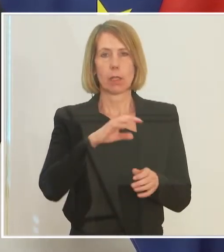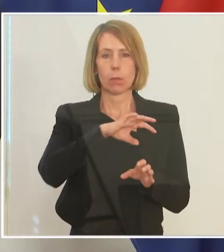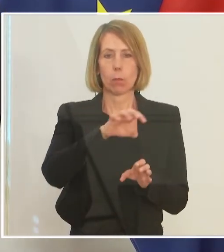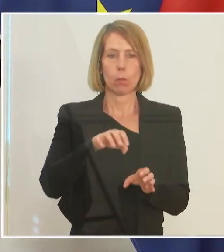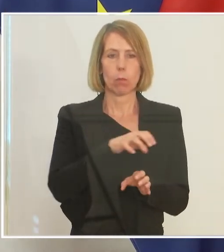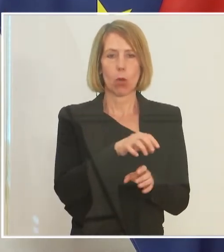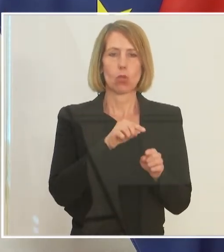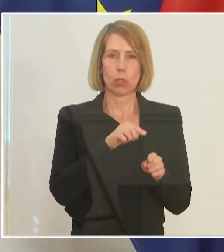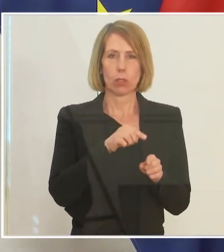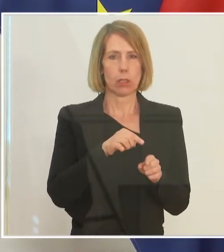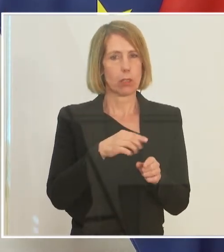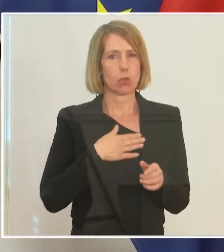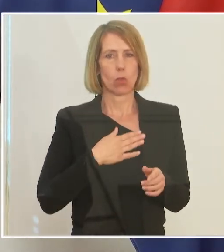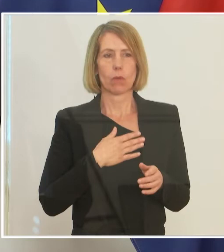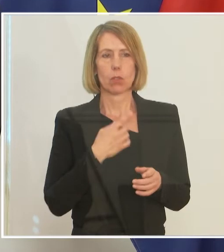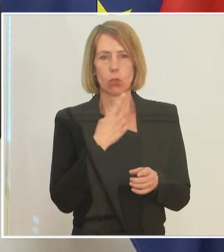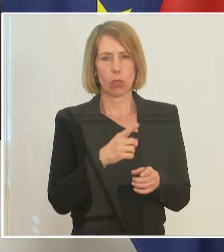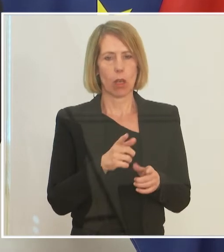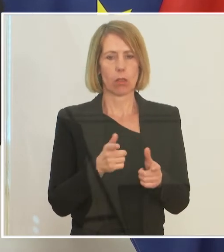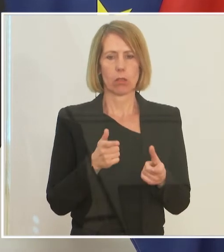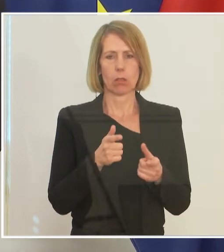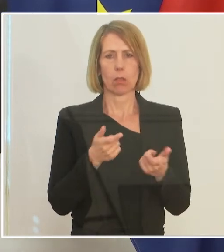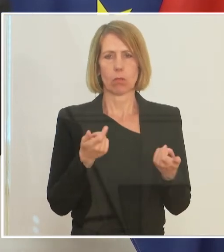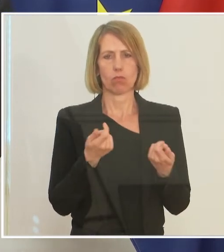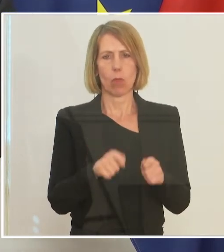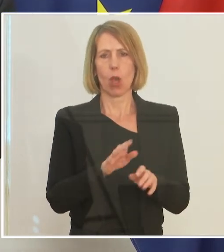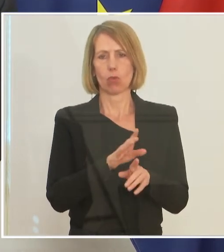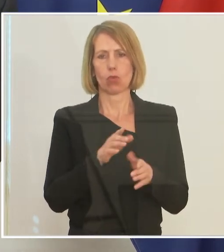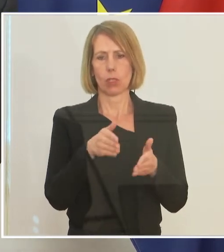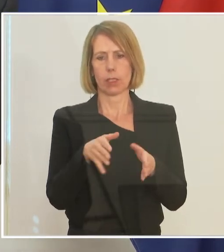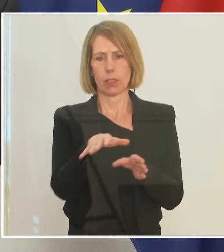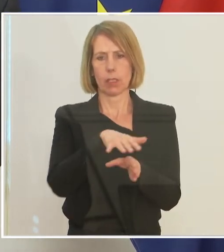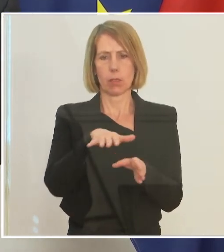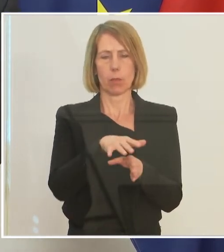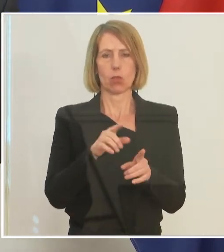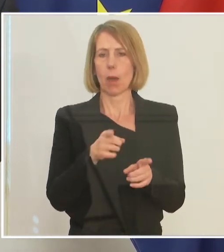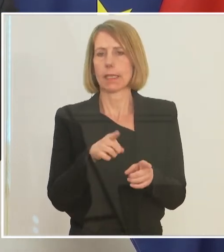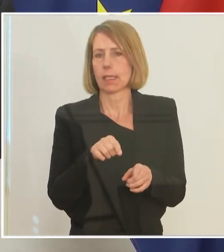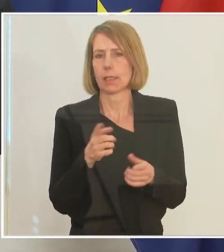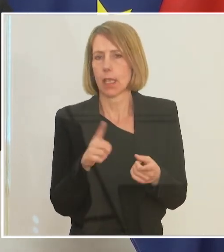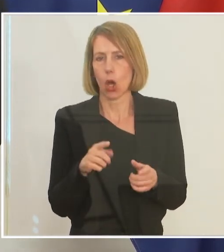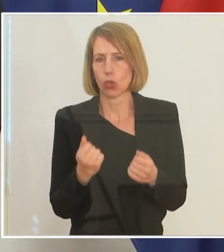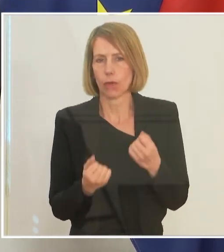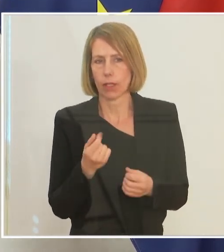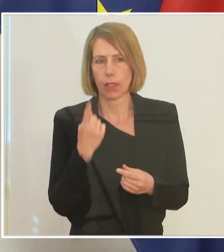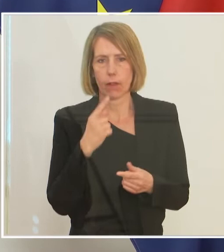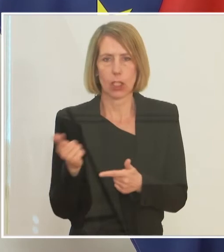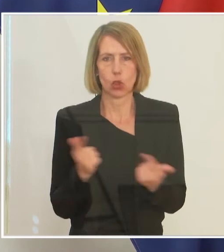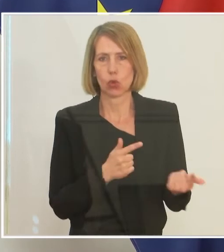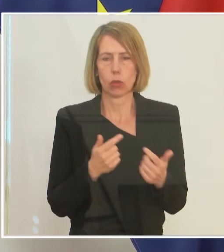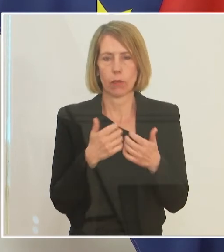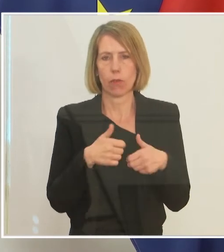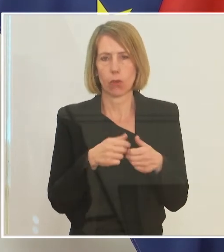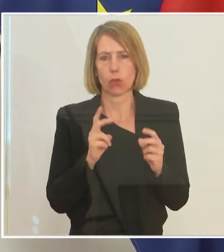die man von vornherein ausschließen würde, wenn man weiß, okay, selbst das ist schwierig, weil es natürlich auch Zuliefererfunktion haben